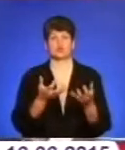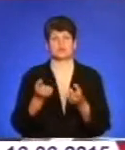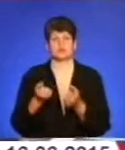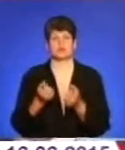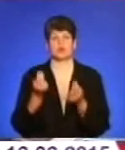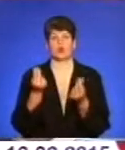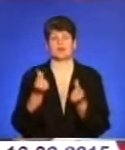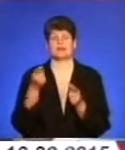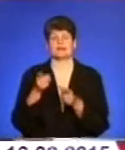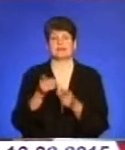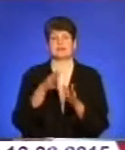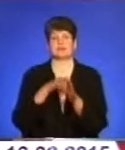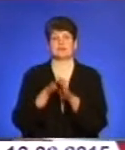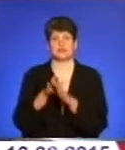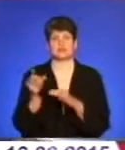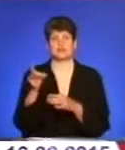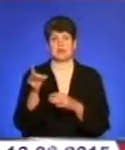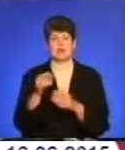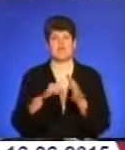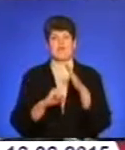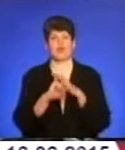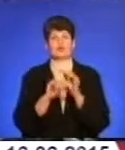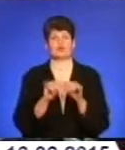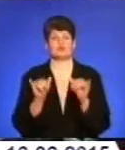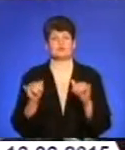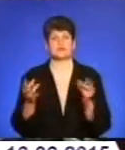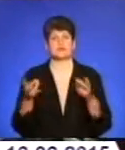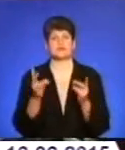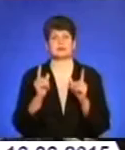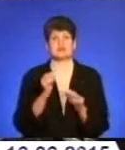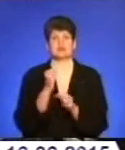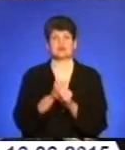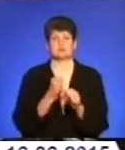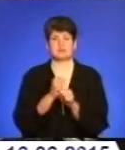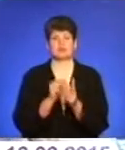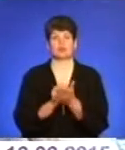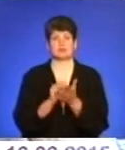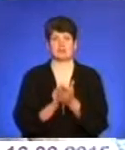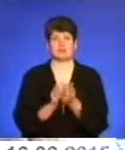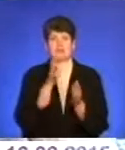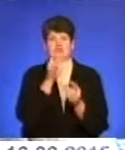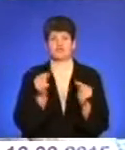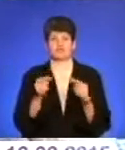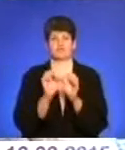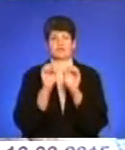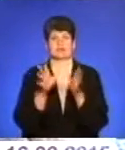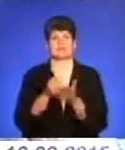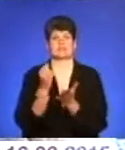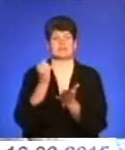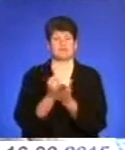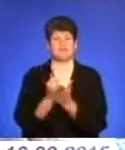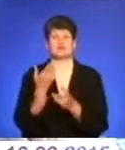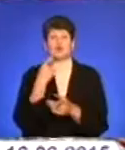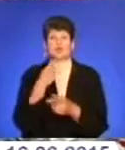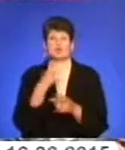кошти на їхню реалізацію з регіонального фонду розвитку. Тільки потрібно розробити документацію і вчасно подати її на затвердження. Якщо казати,